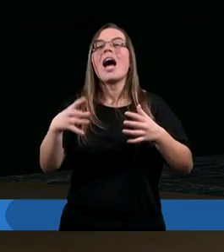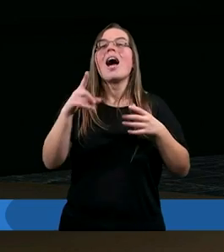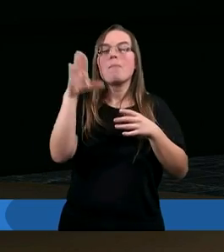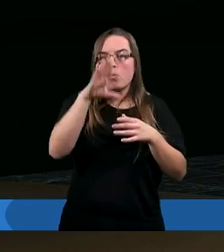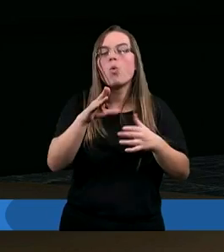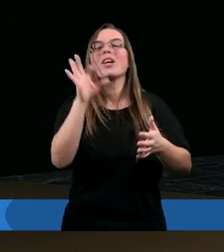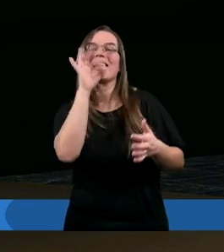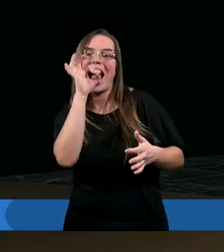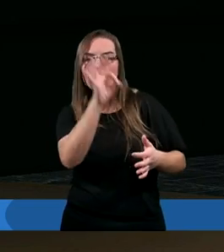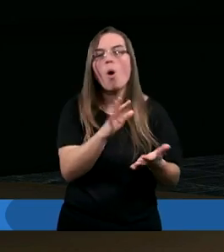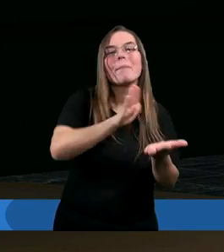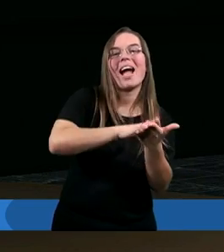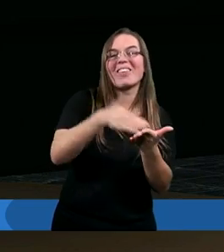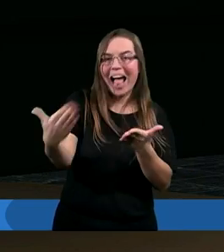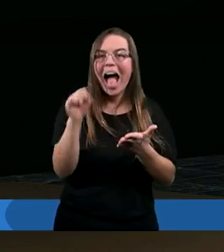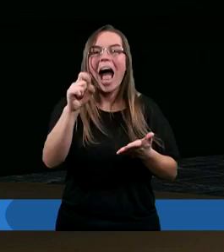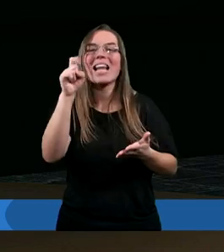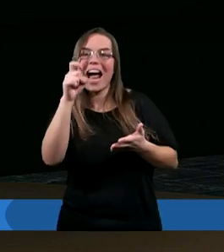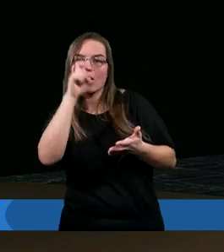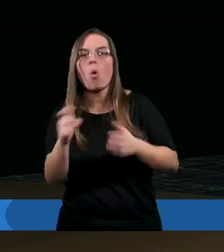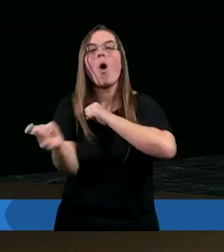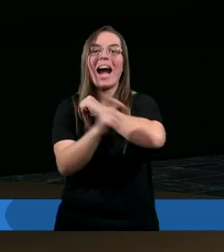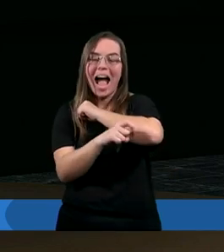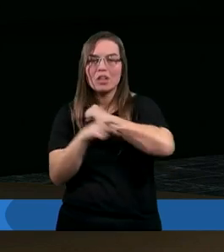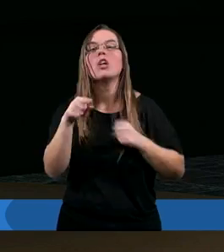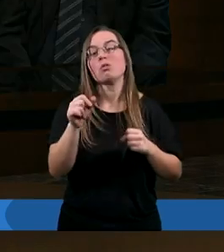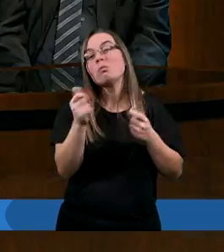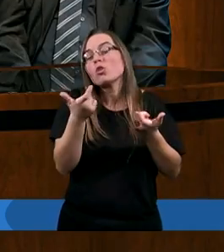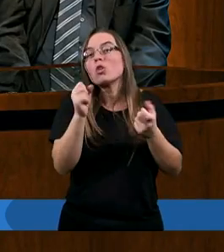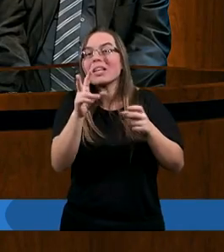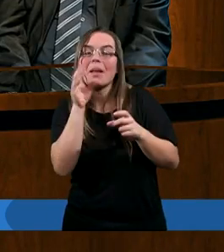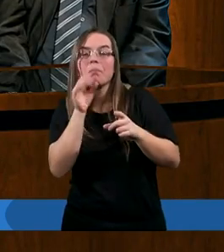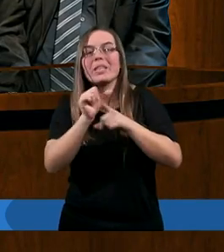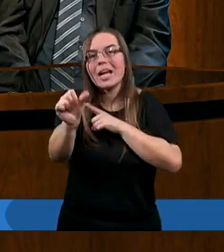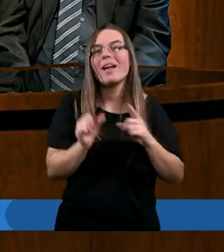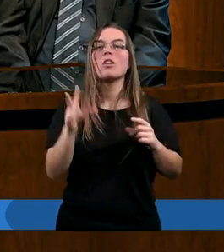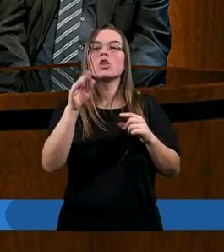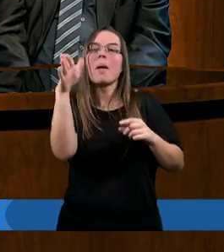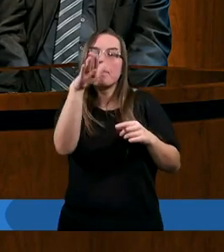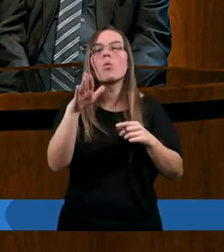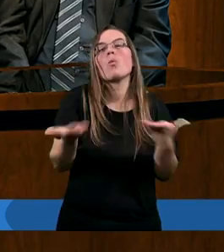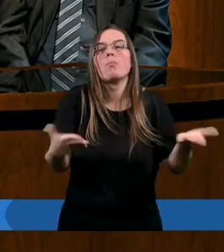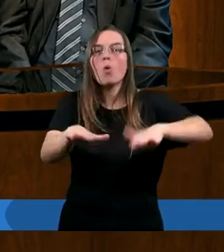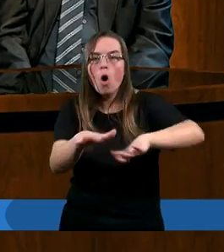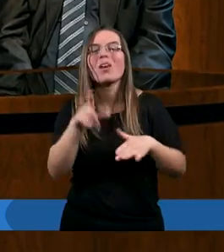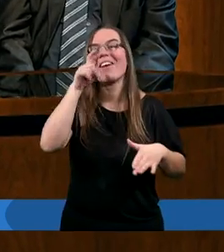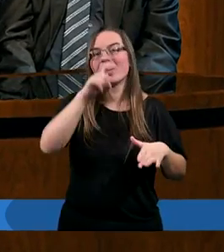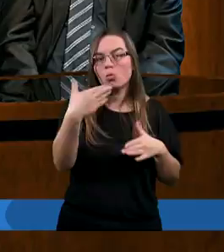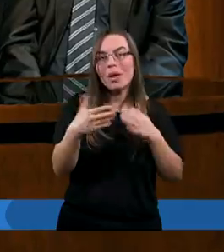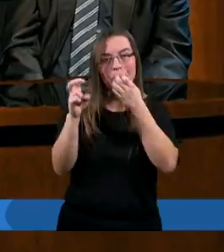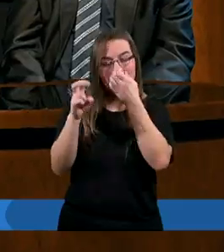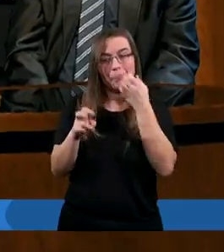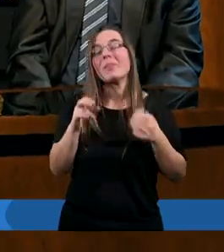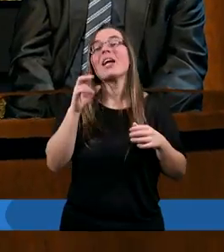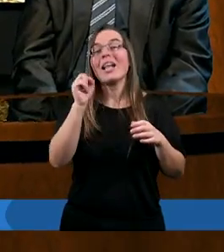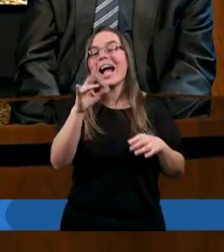wynagradza, złe karze. No nie do końca tak jest. Bo Bóg także błogosławi być złym, o czym